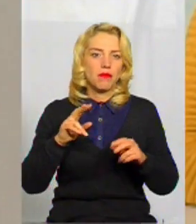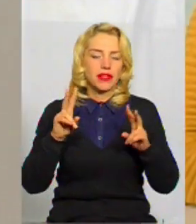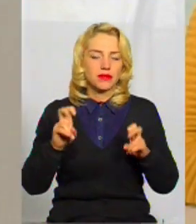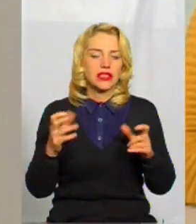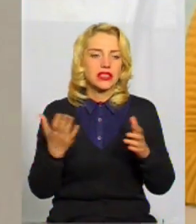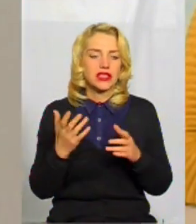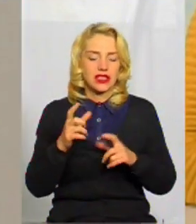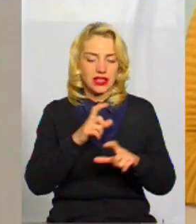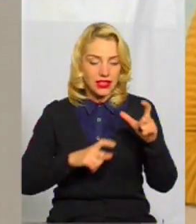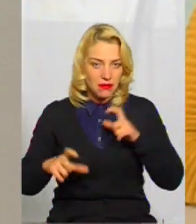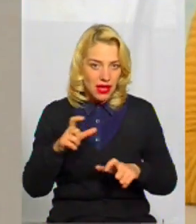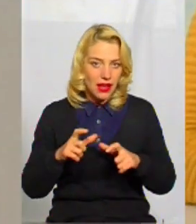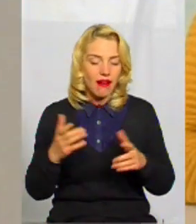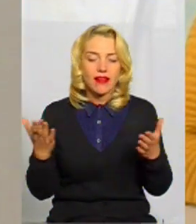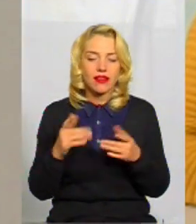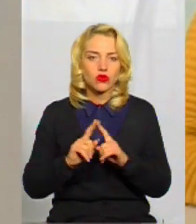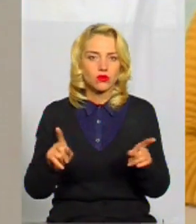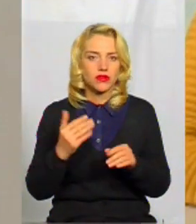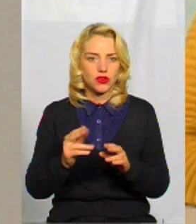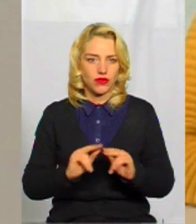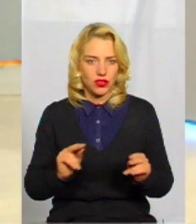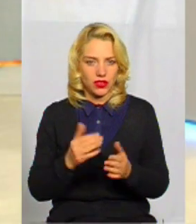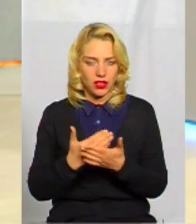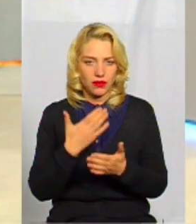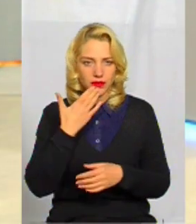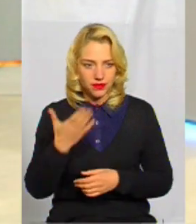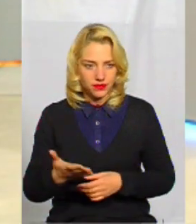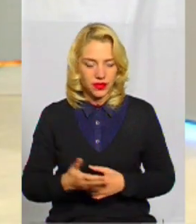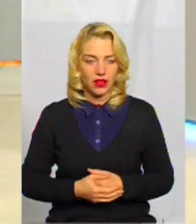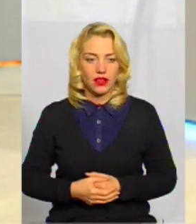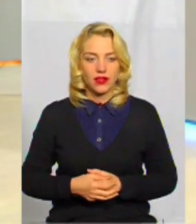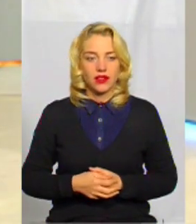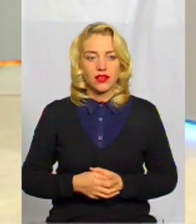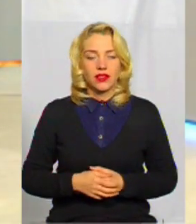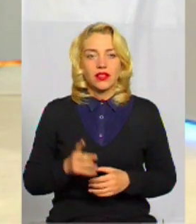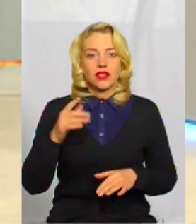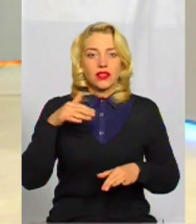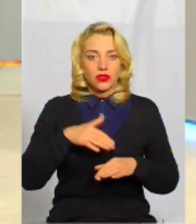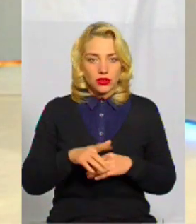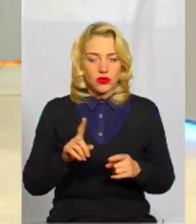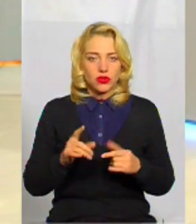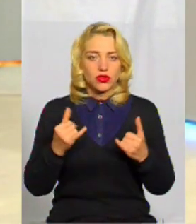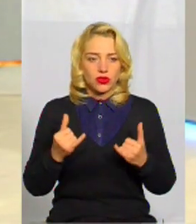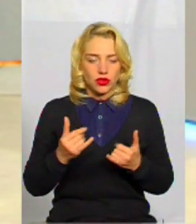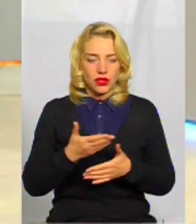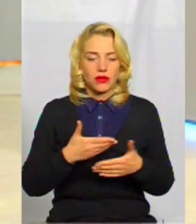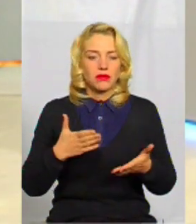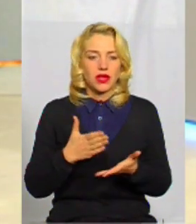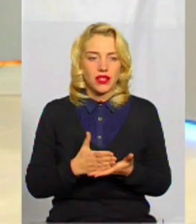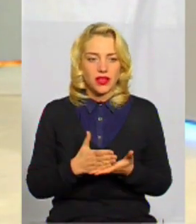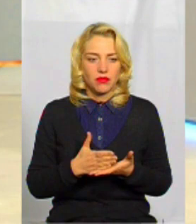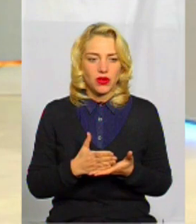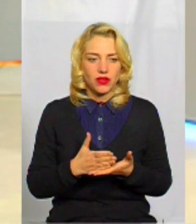особливості його викладання саме в таких межах? Ну, зрозуміло, що сьогодні ми маємо дуже